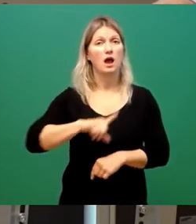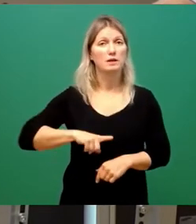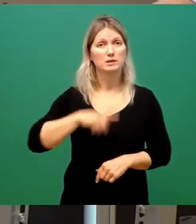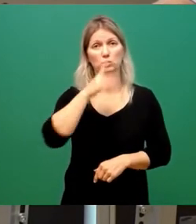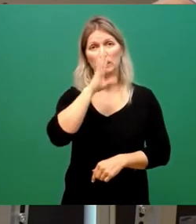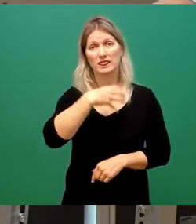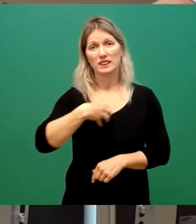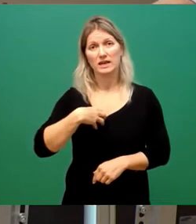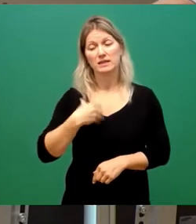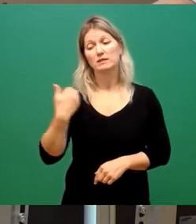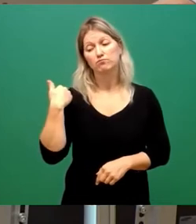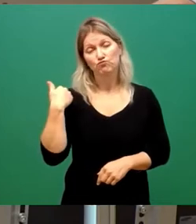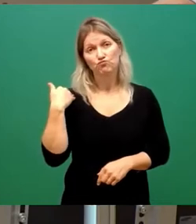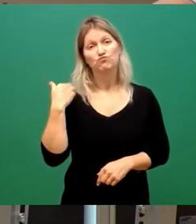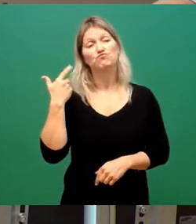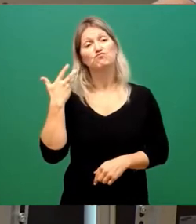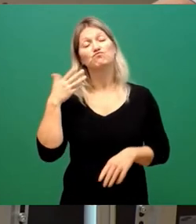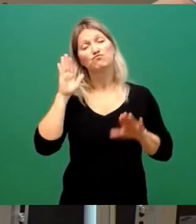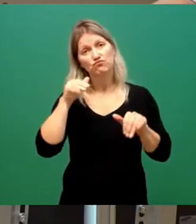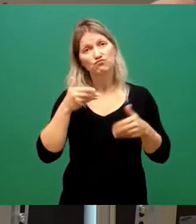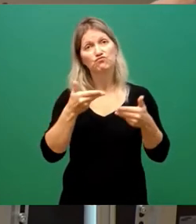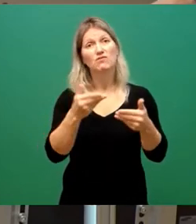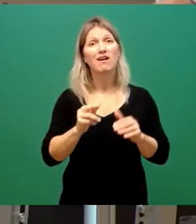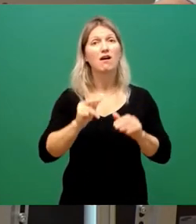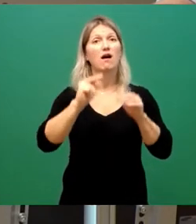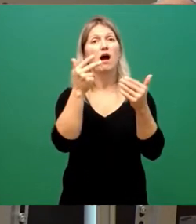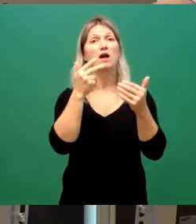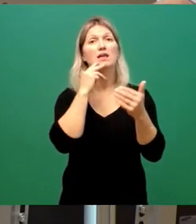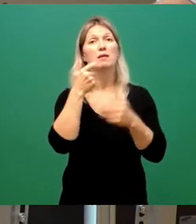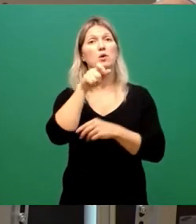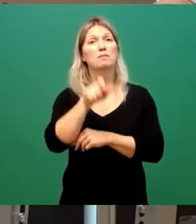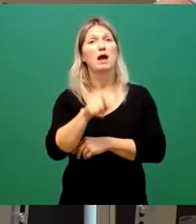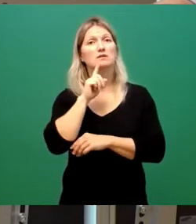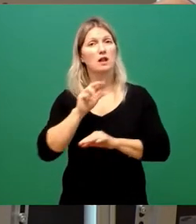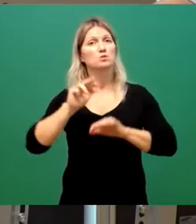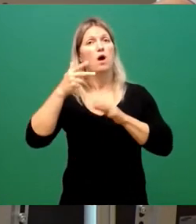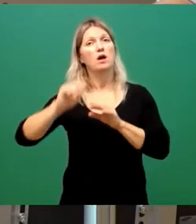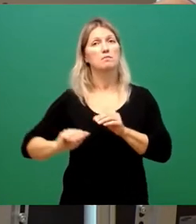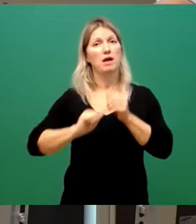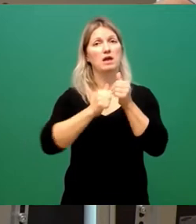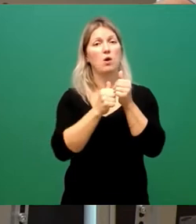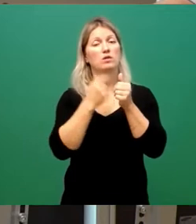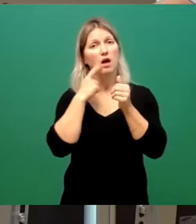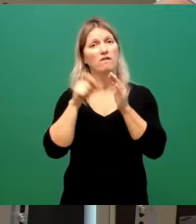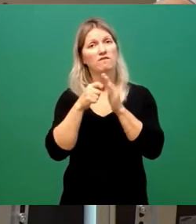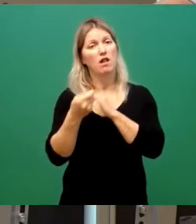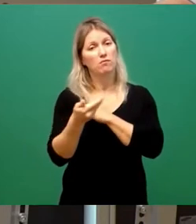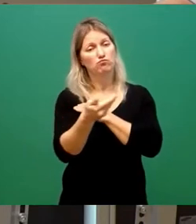Möglichkeit eingeräumt, einen achten Bürgermeister, einen achten Beigeordneten zu wählen, zu benennen.